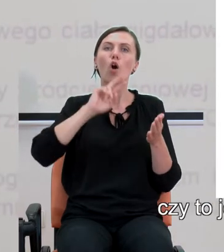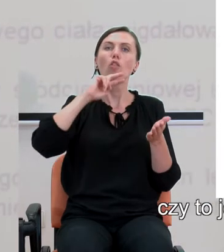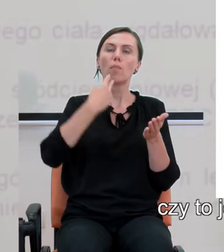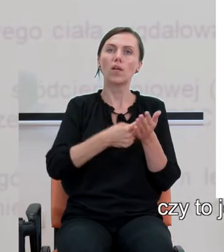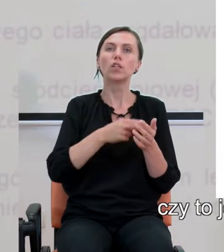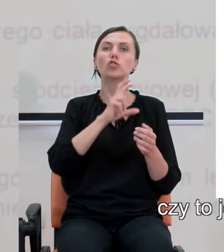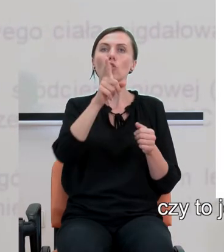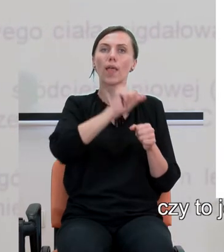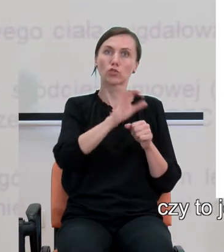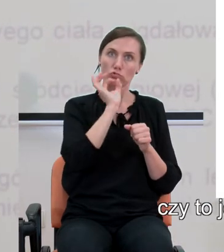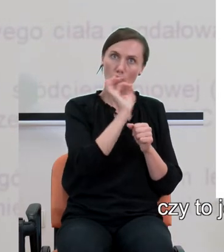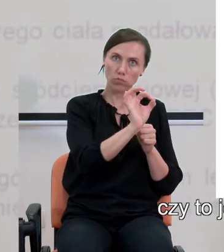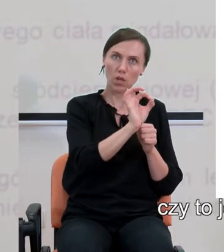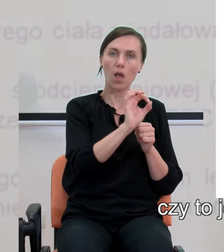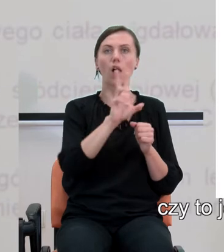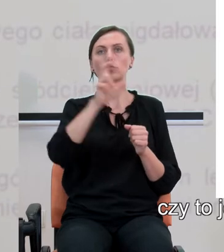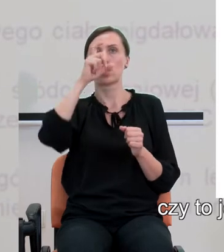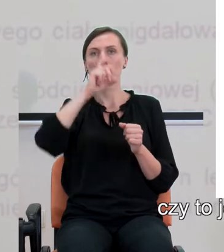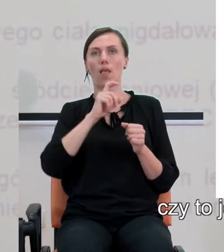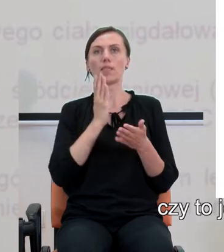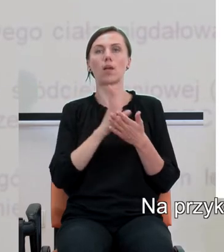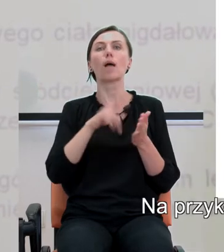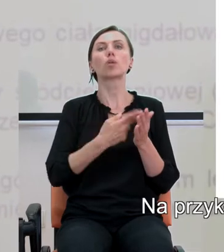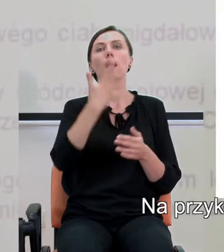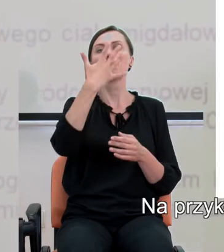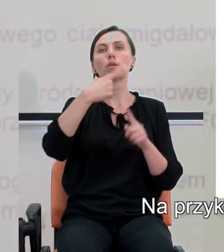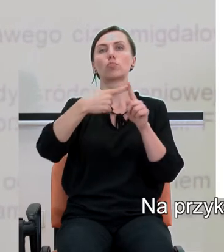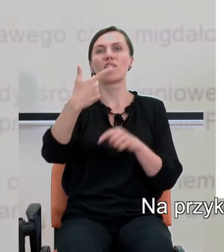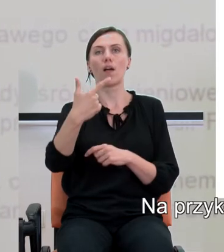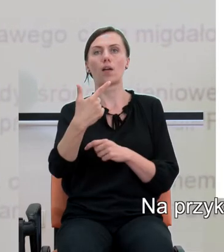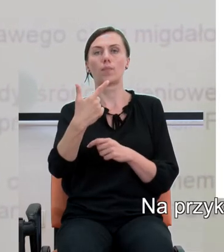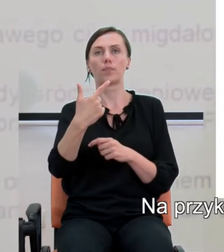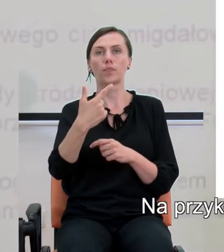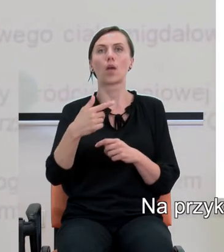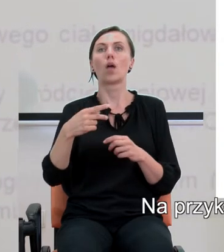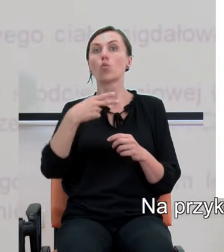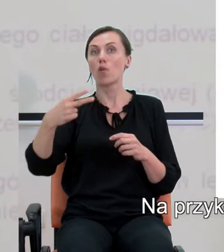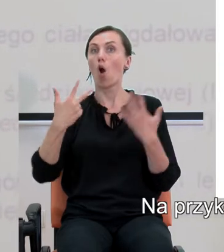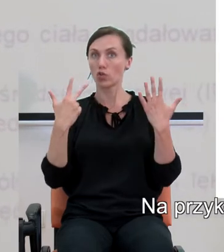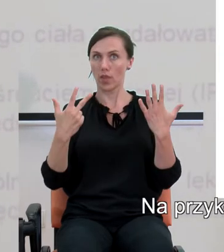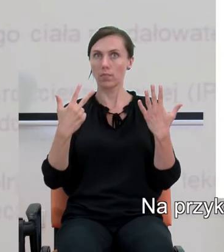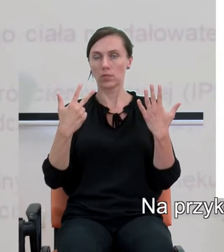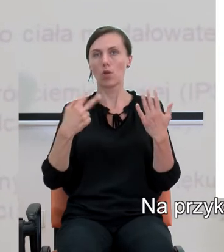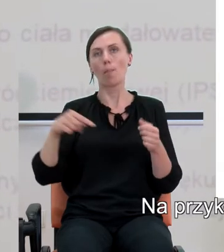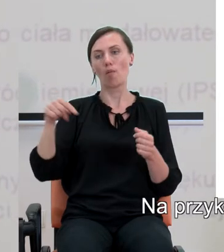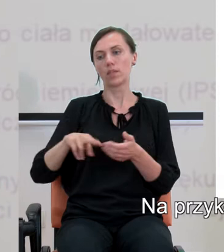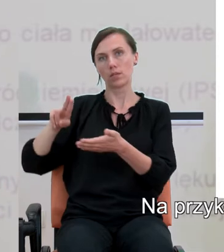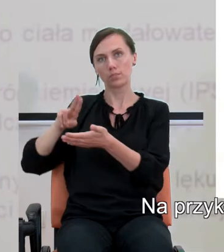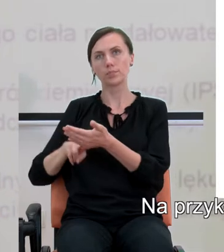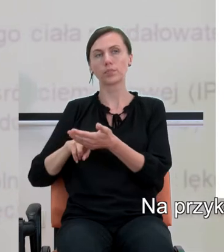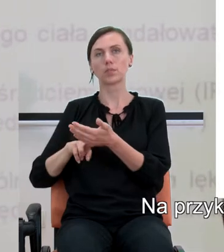czy to jest poprawny wynik, czy jest niepoprawny. Na przykład 5 plus 2 równa się 8, no to miały nacisnąć,